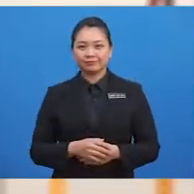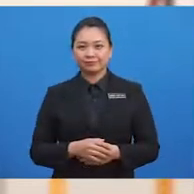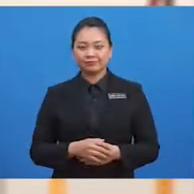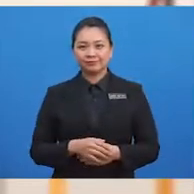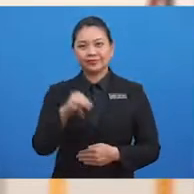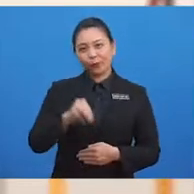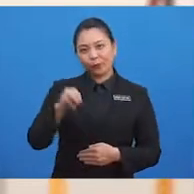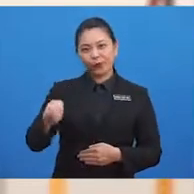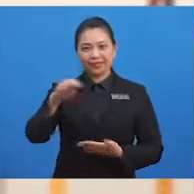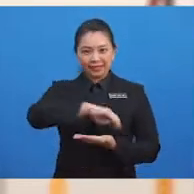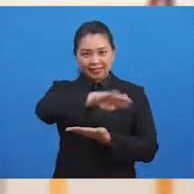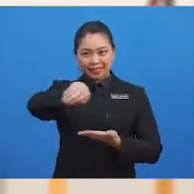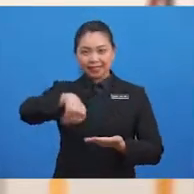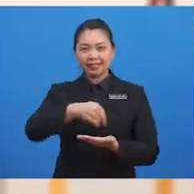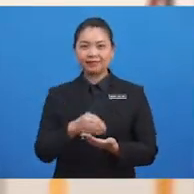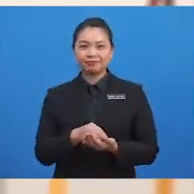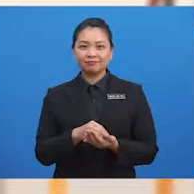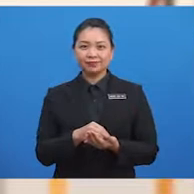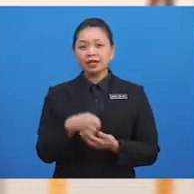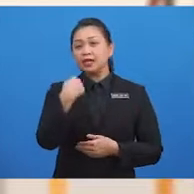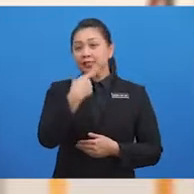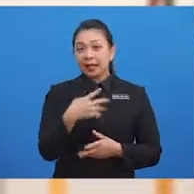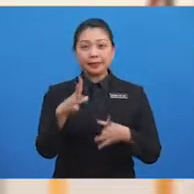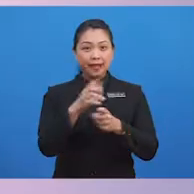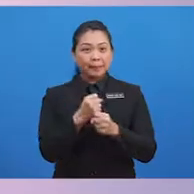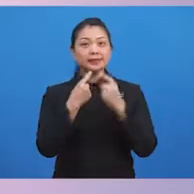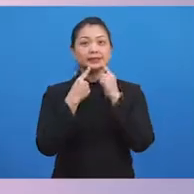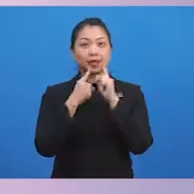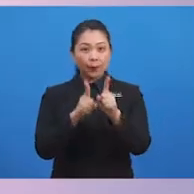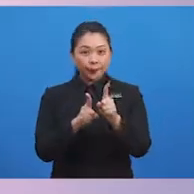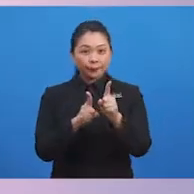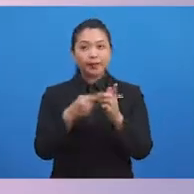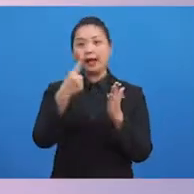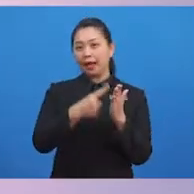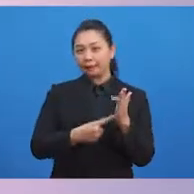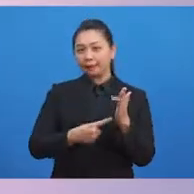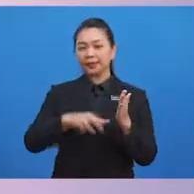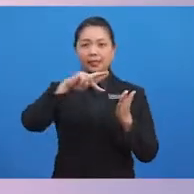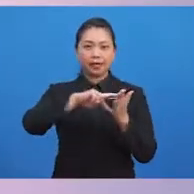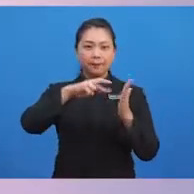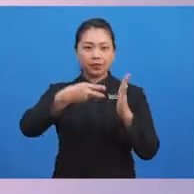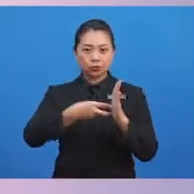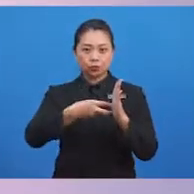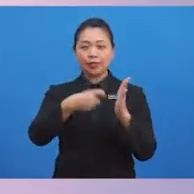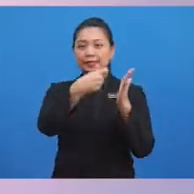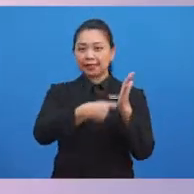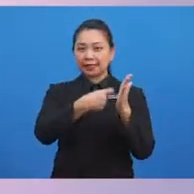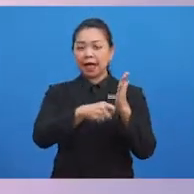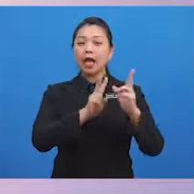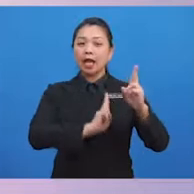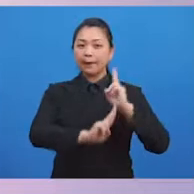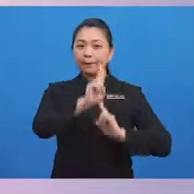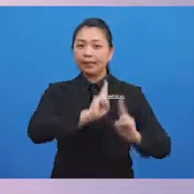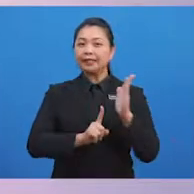Murid sekalian, siapa dapat jawab apakah maksud nilai hemah tinggi?